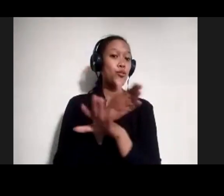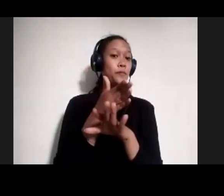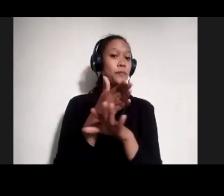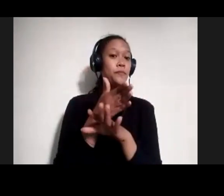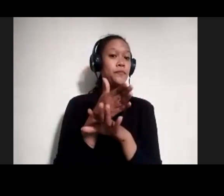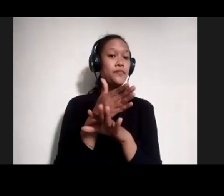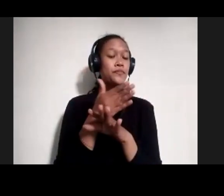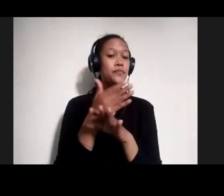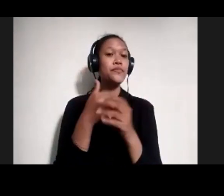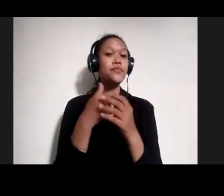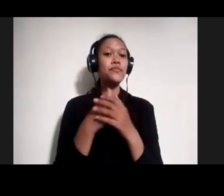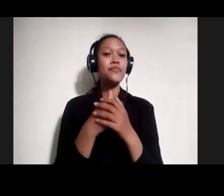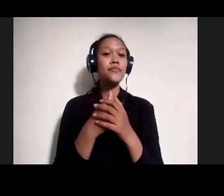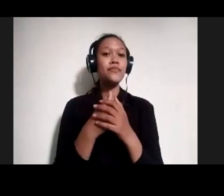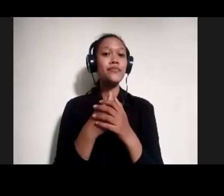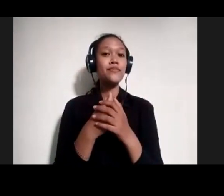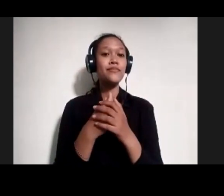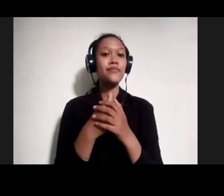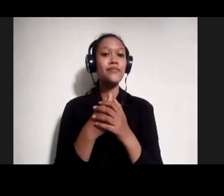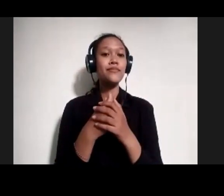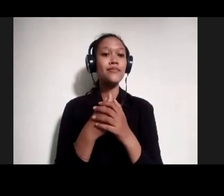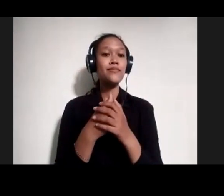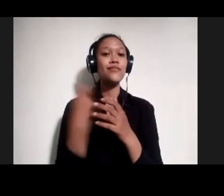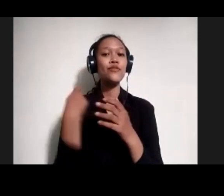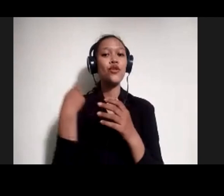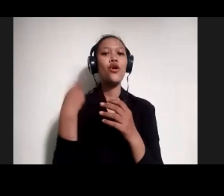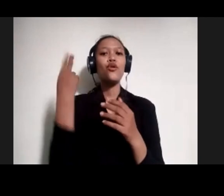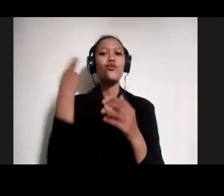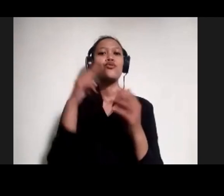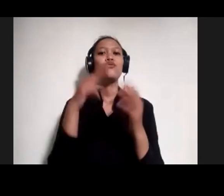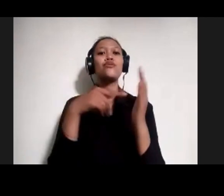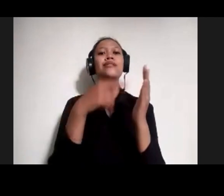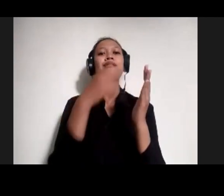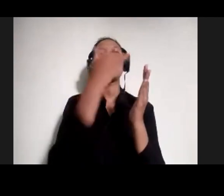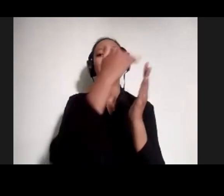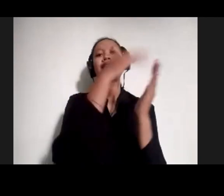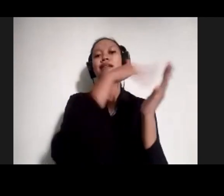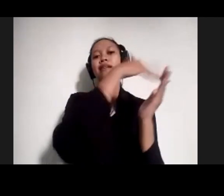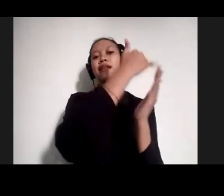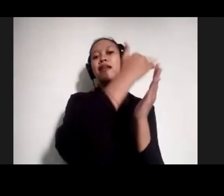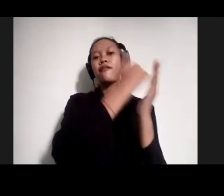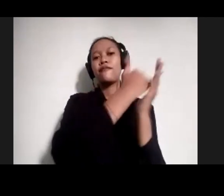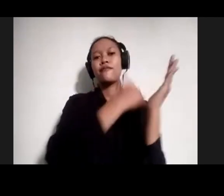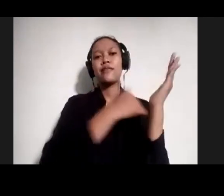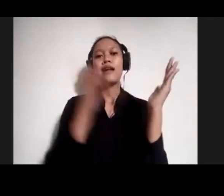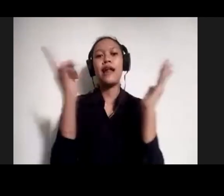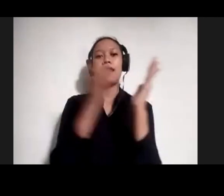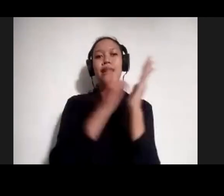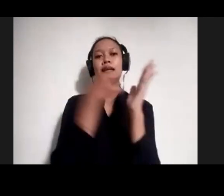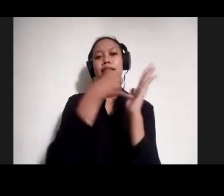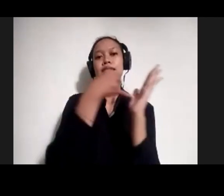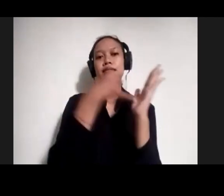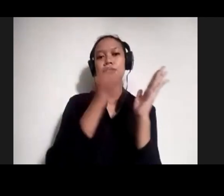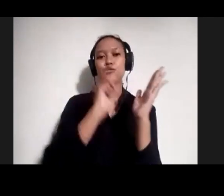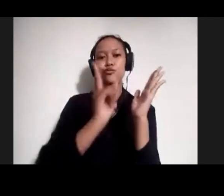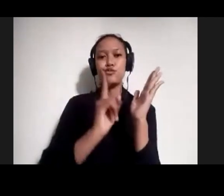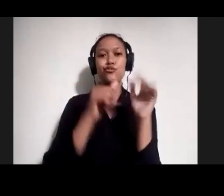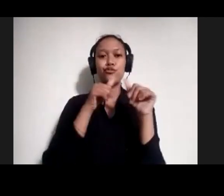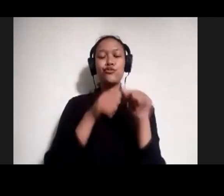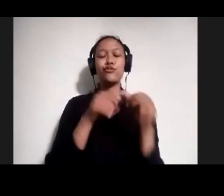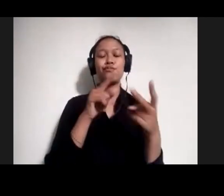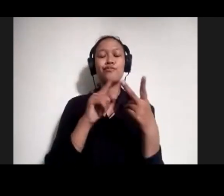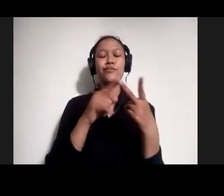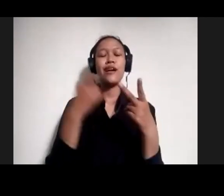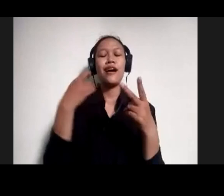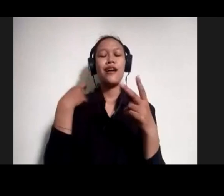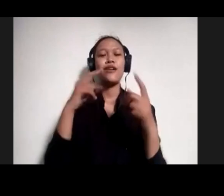pertama, mohon untuk mengisi daftar hadir, bagi yang belum mengisi, yang pertama, dan yang kedua adalah, kita akan ada sesi foto bareng